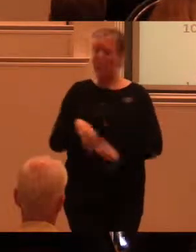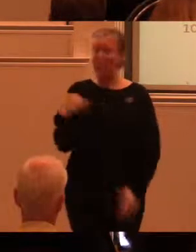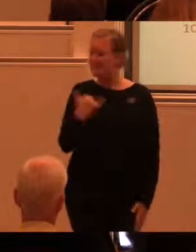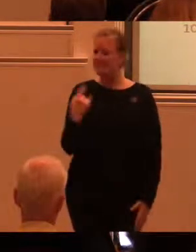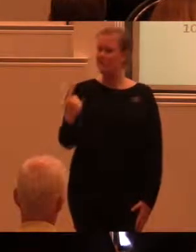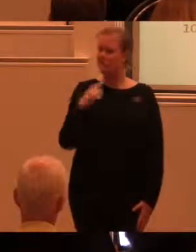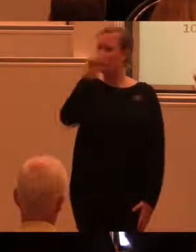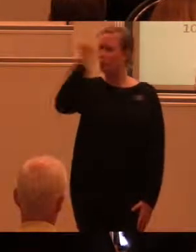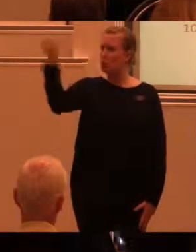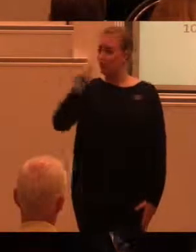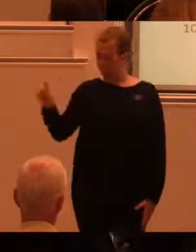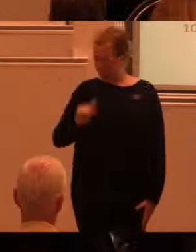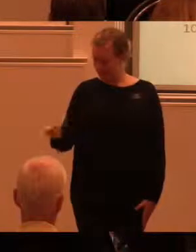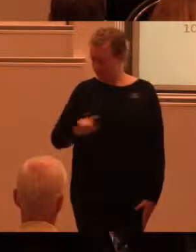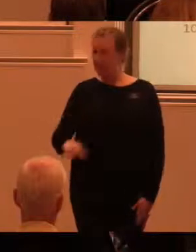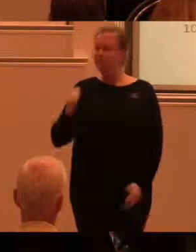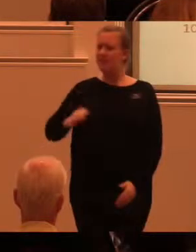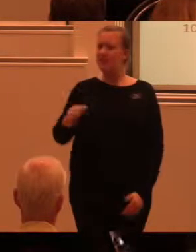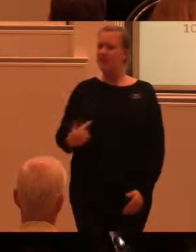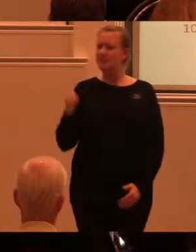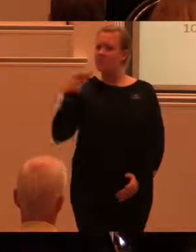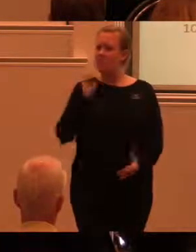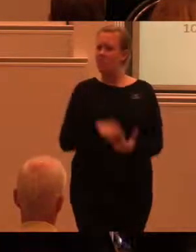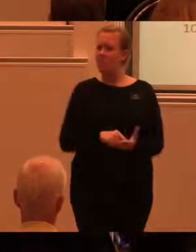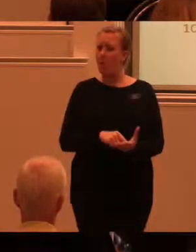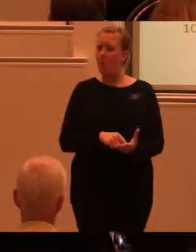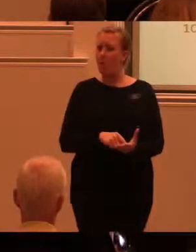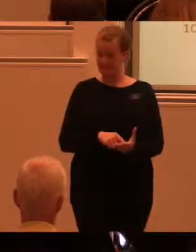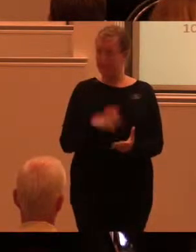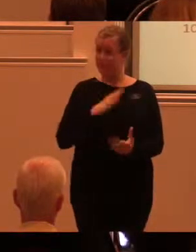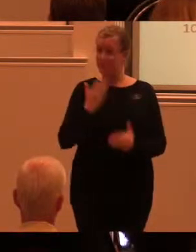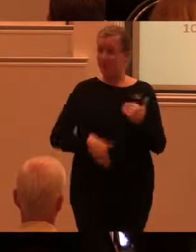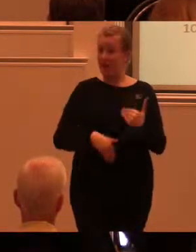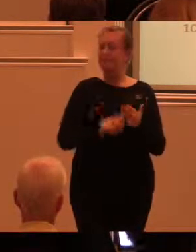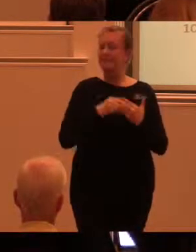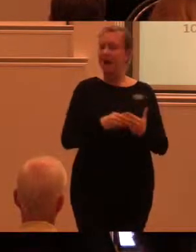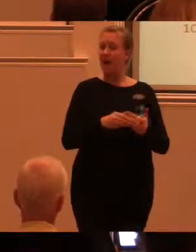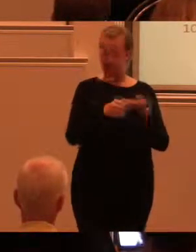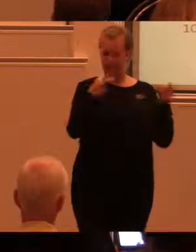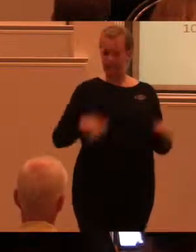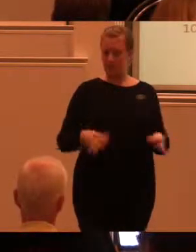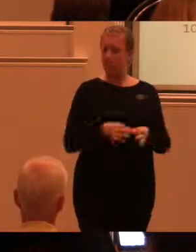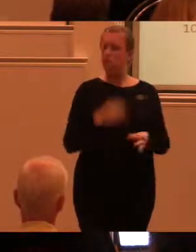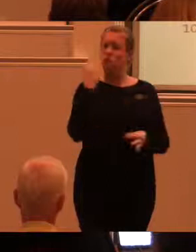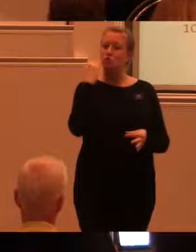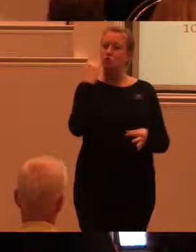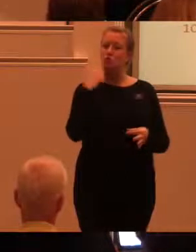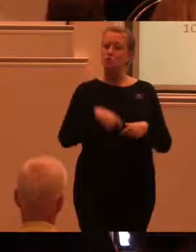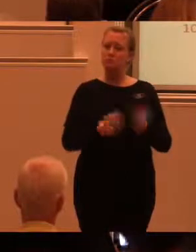för tillgänglighetsmål som finns i den guide som nyligen har tagits fram av